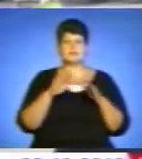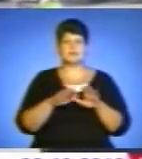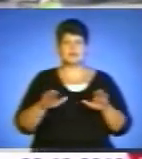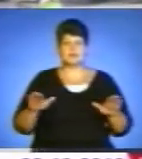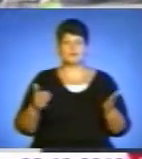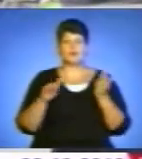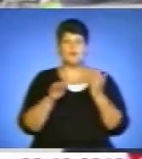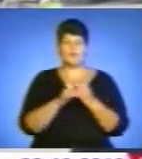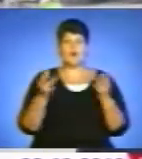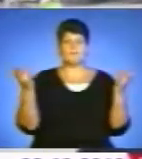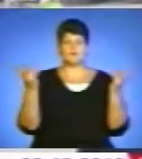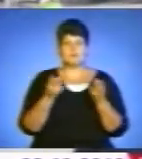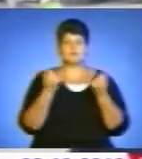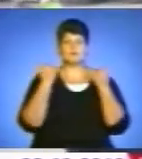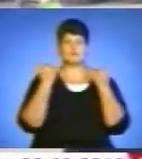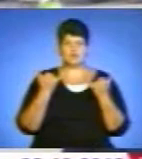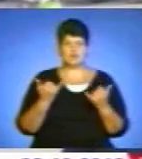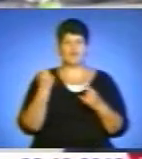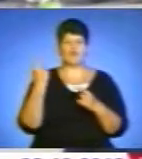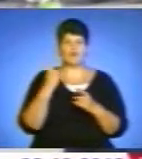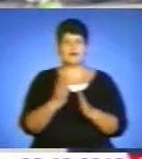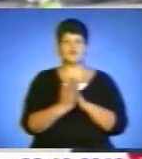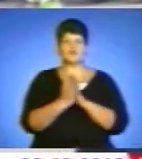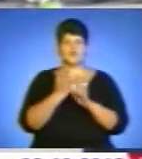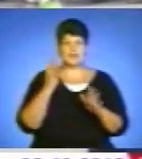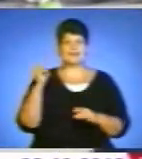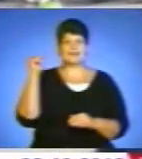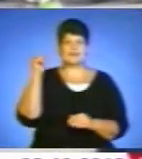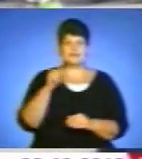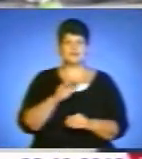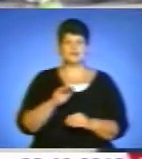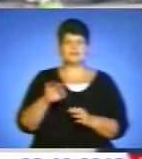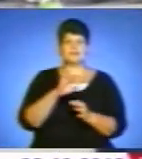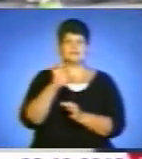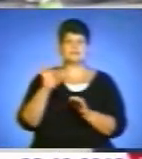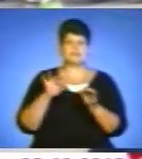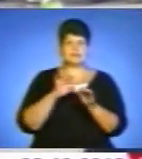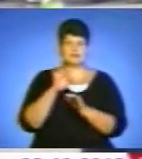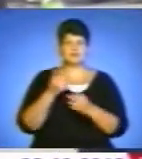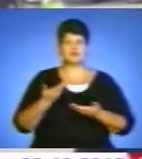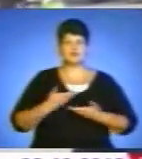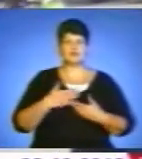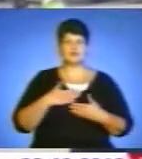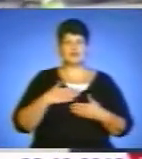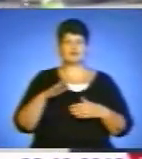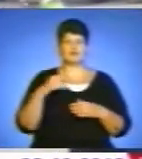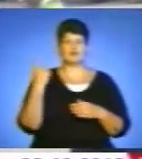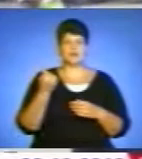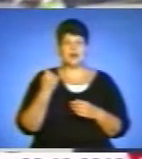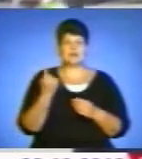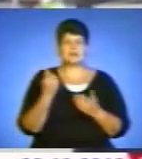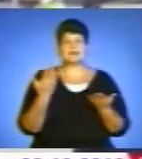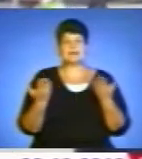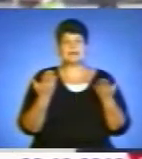потрібна сьогодні, це в першу чергу, це тисячу діткам, сиротам, які живуть в нашому краї, які впевнено